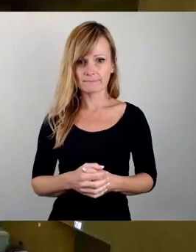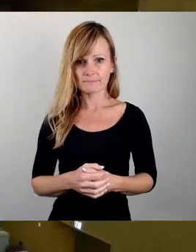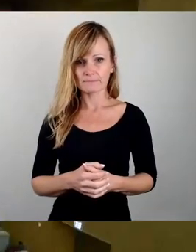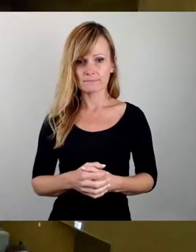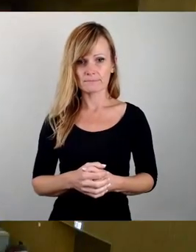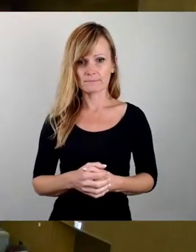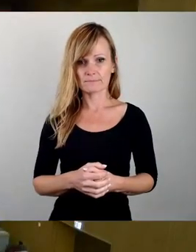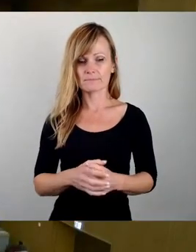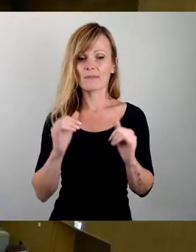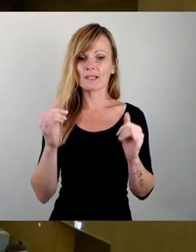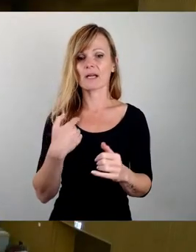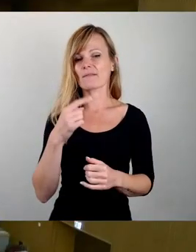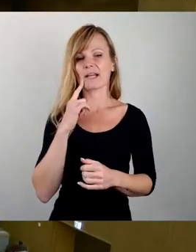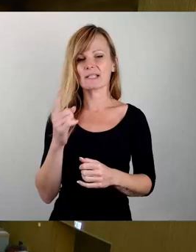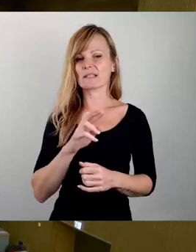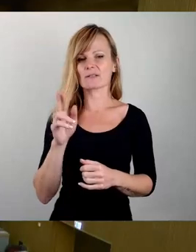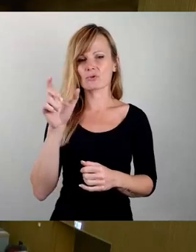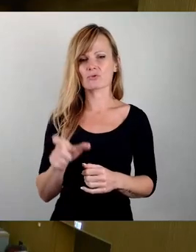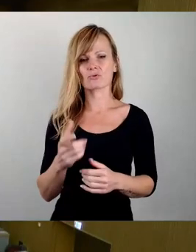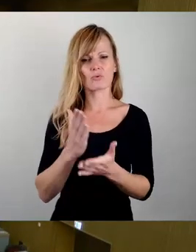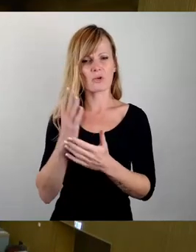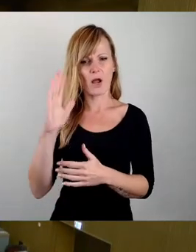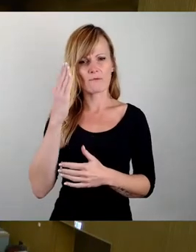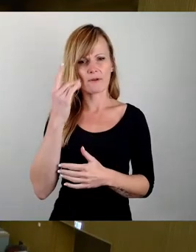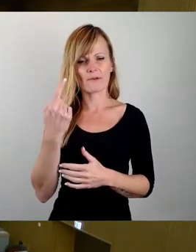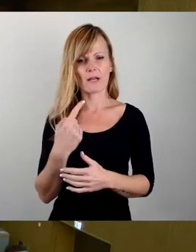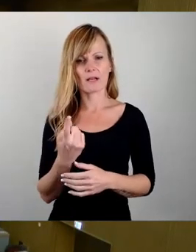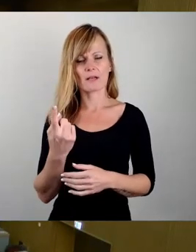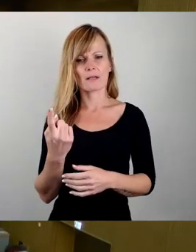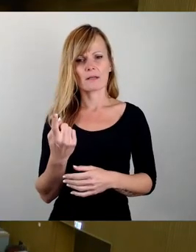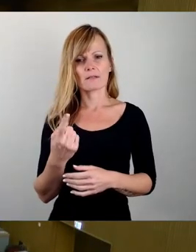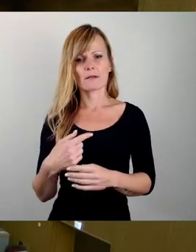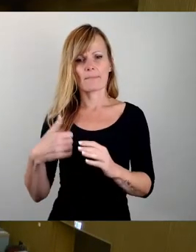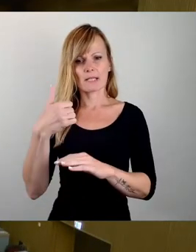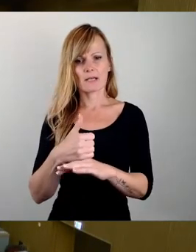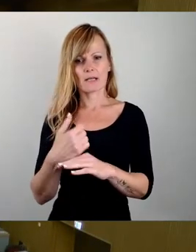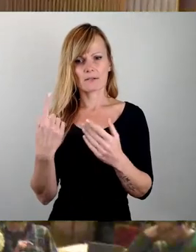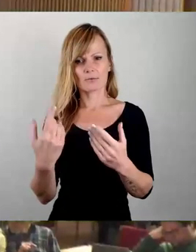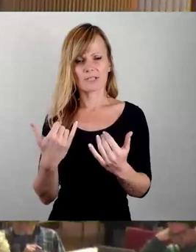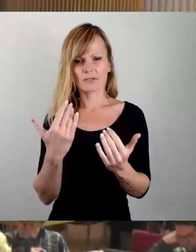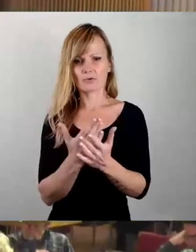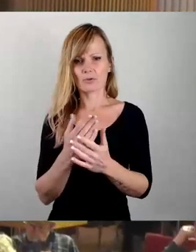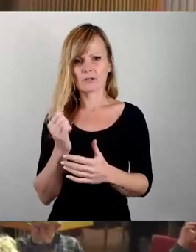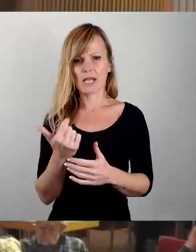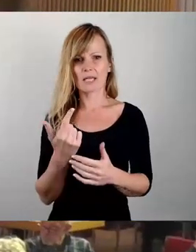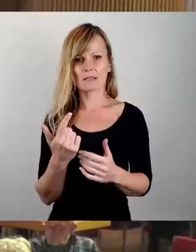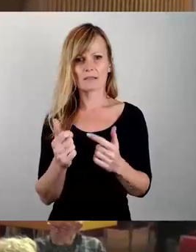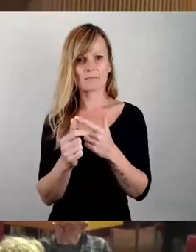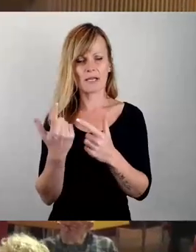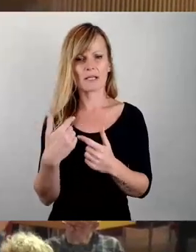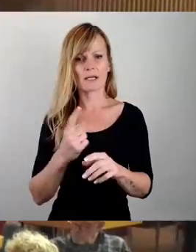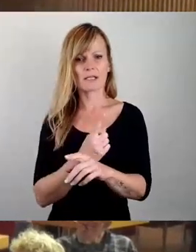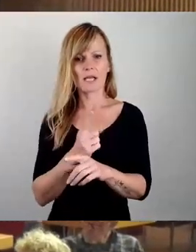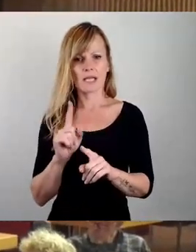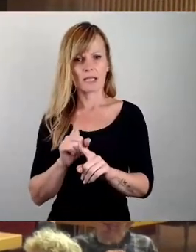Ja, ich weiß nicht, wem es schon aufgefallen ist, sowohl das Sessionnet als auch das Mandat. Das ist jetzt schon seit geraumer Zeit nie verfügbar, was es